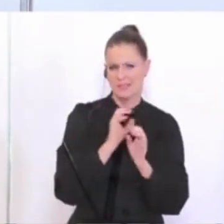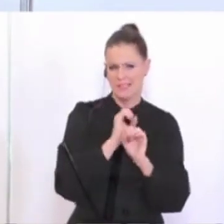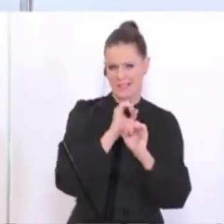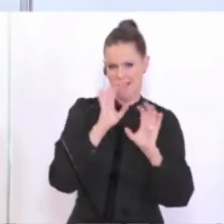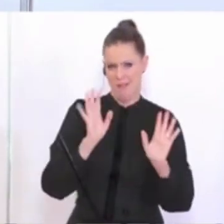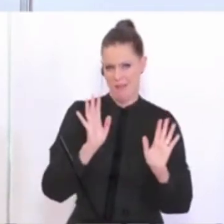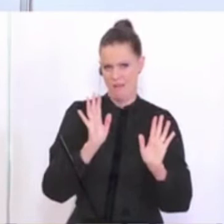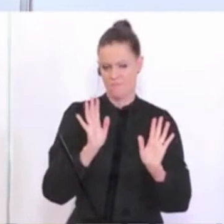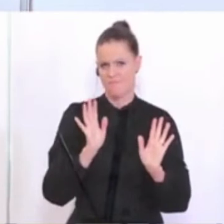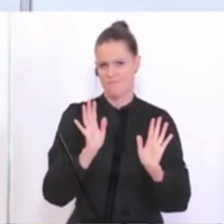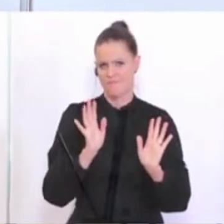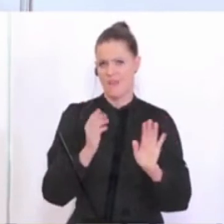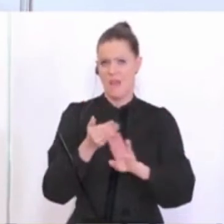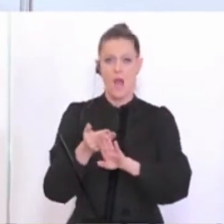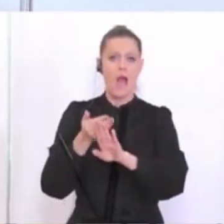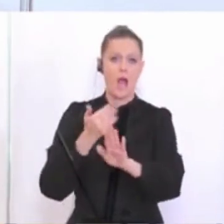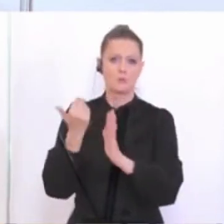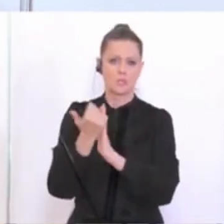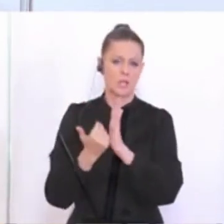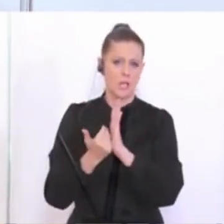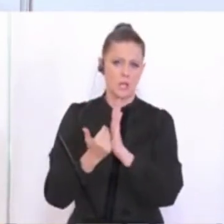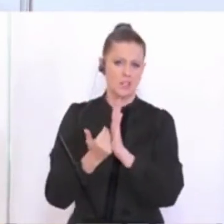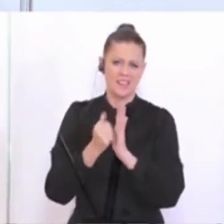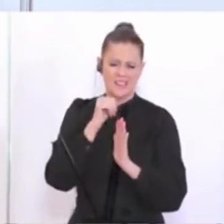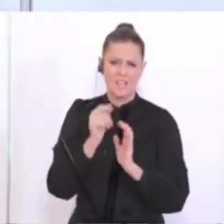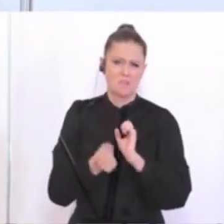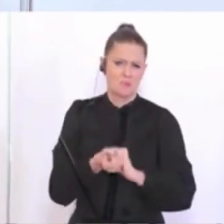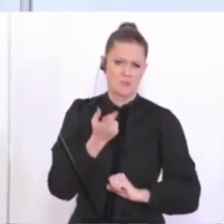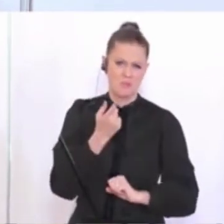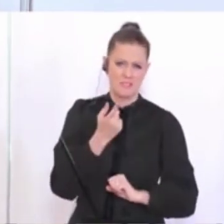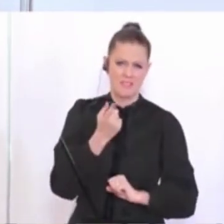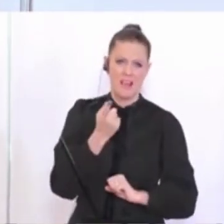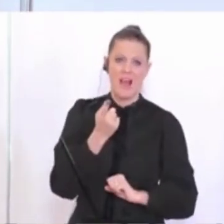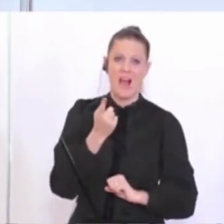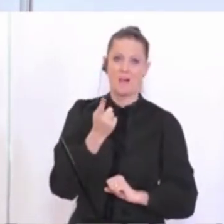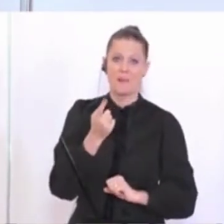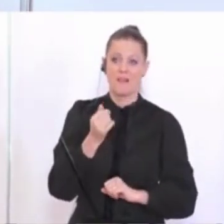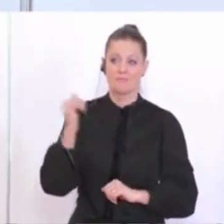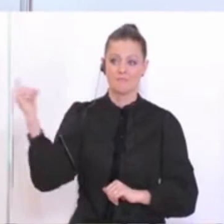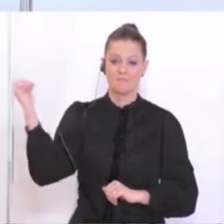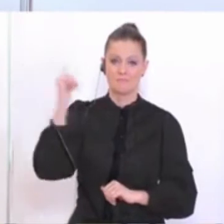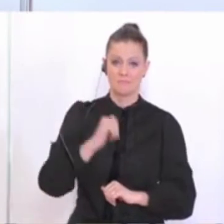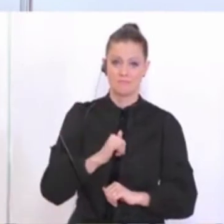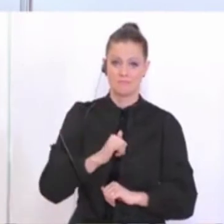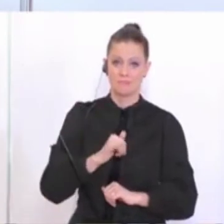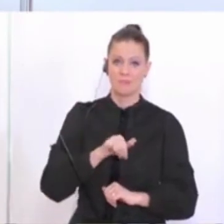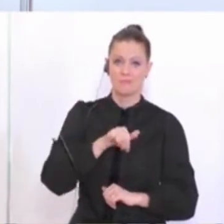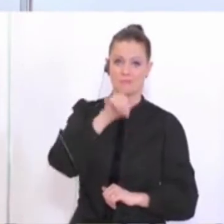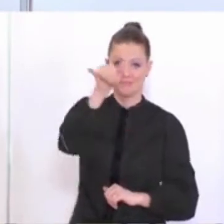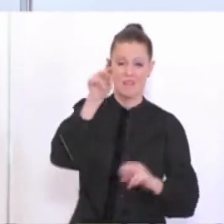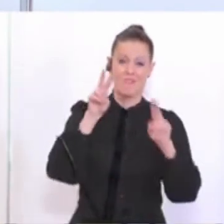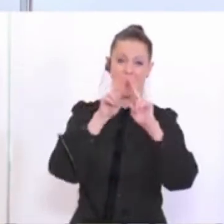weniger die Abstandsregelungen sein werden, die eine Rolle spielen, sondern die Ein- und Ausreisebestimmungen, weil das eben ein